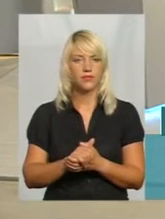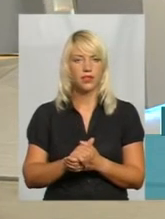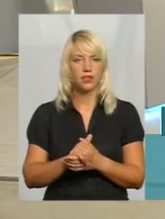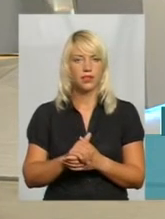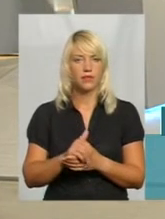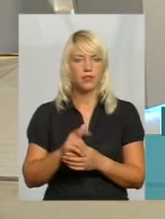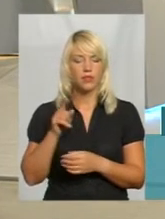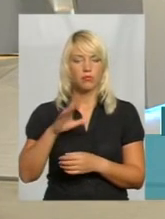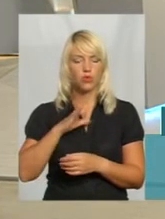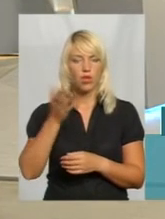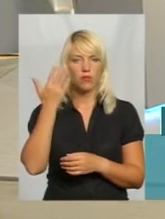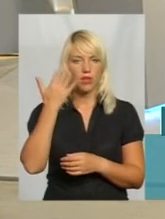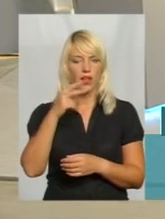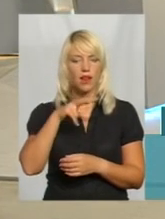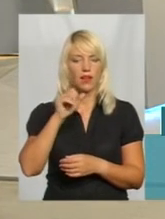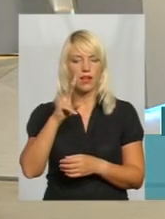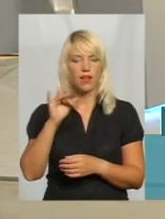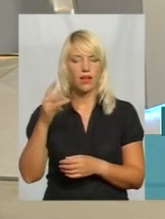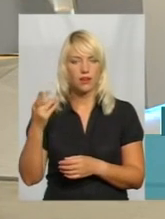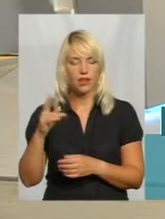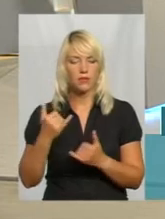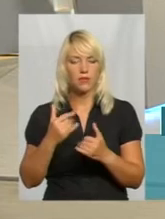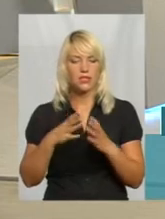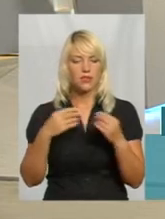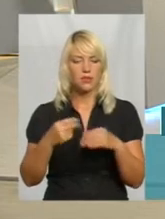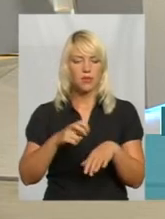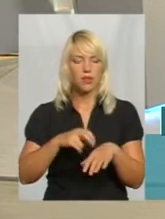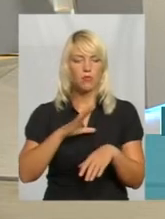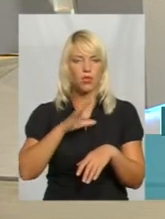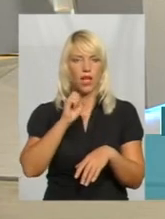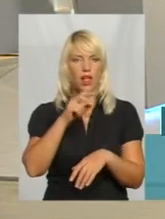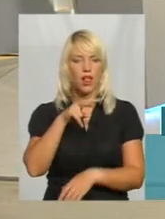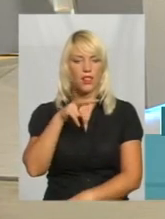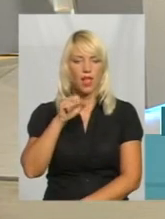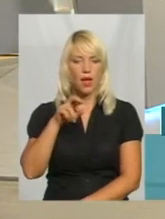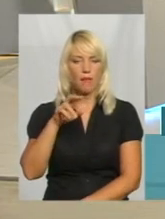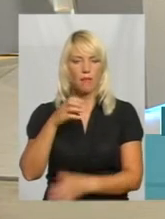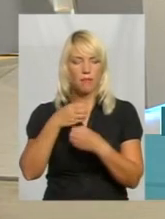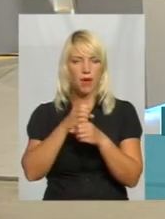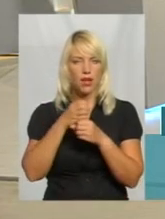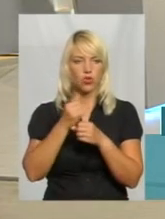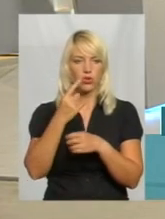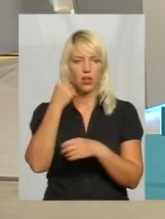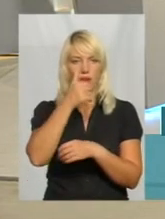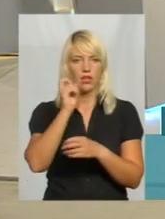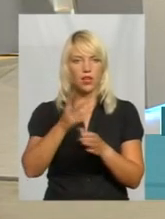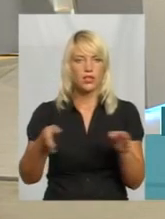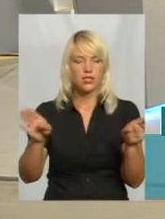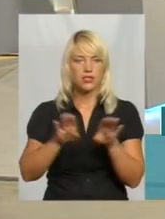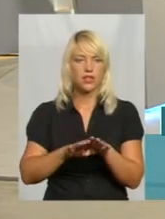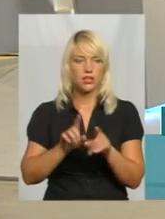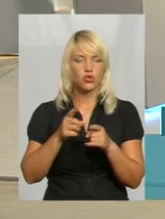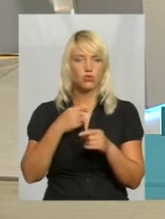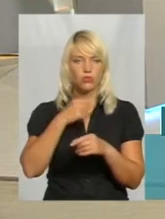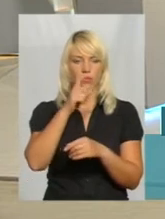лікарня, а тепер зобили за сімейну медицину. Була лабораторія. Її вже тік закрили. І почому? Не